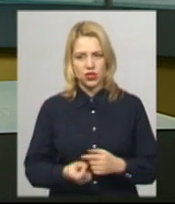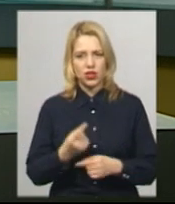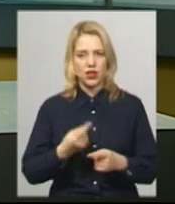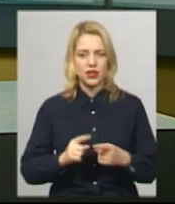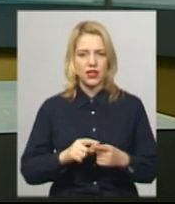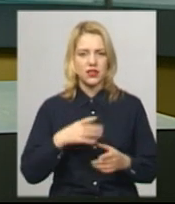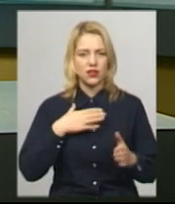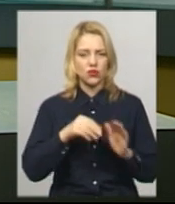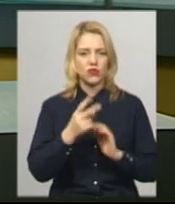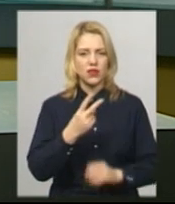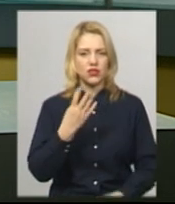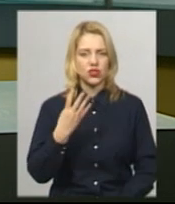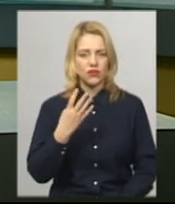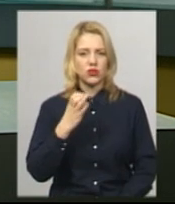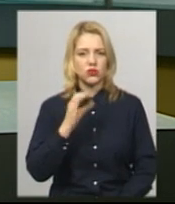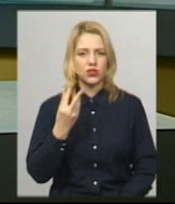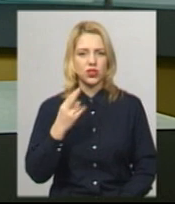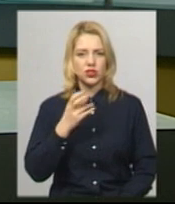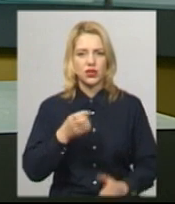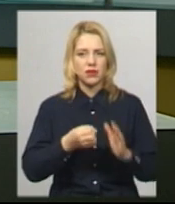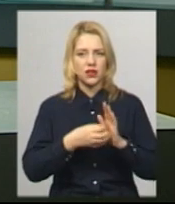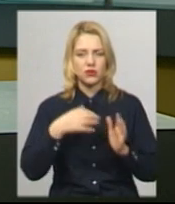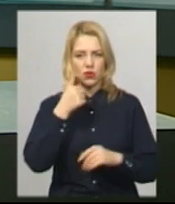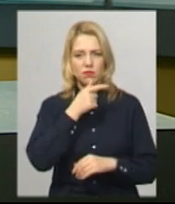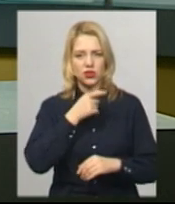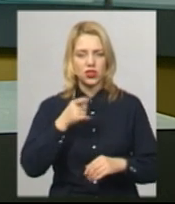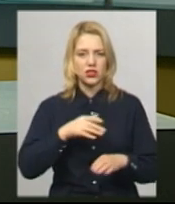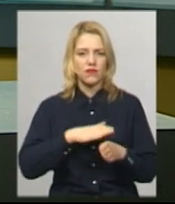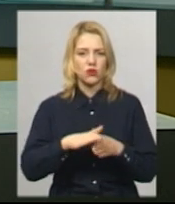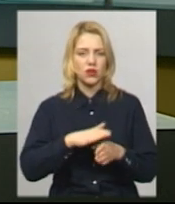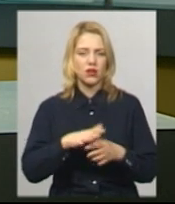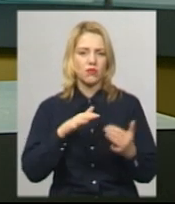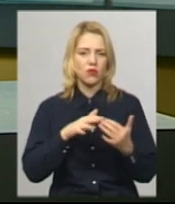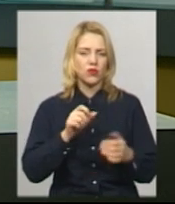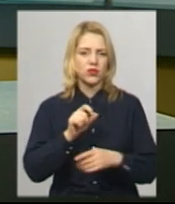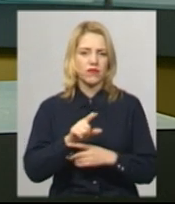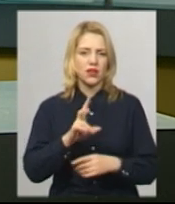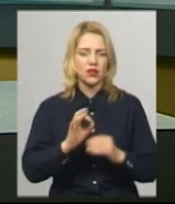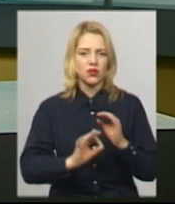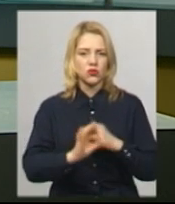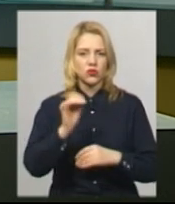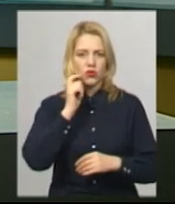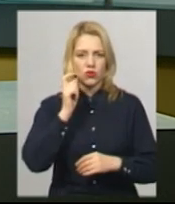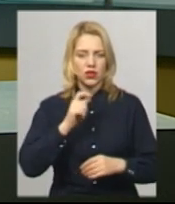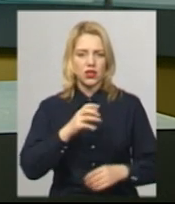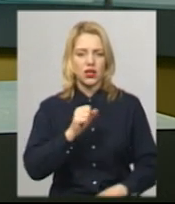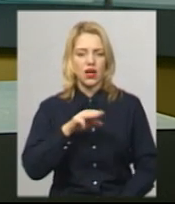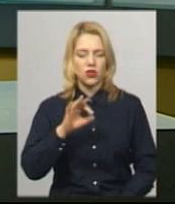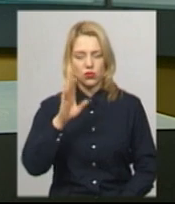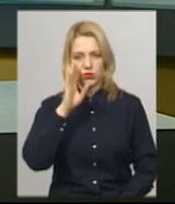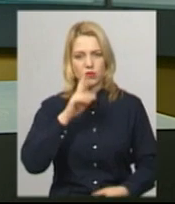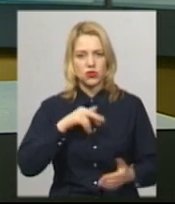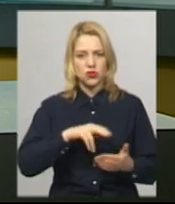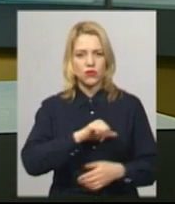січня 2015-го під час виконання бойового завдання на Сході України. У АТО Дмитро Миколайчук пішов добровольцем.